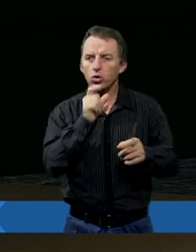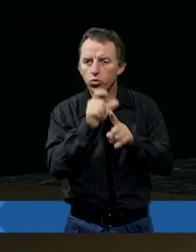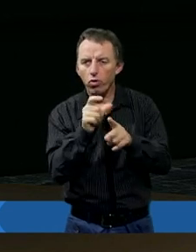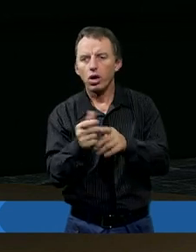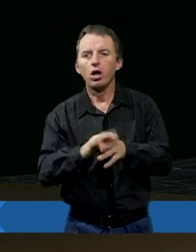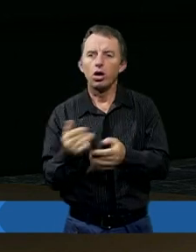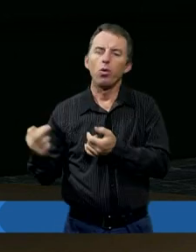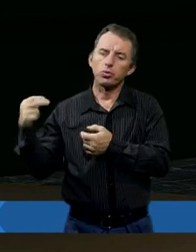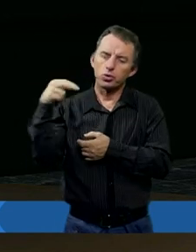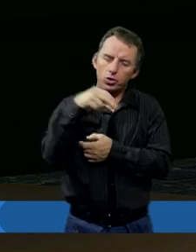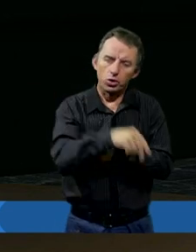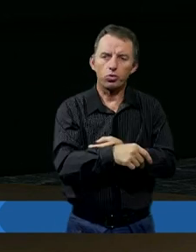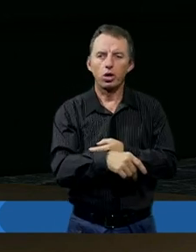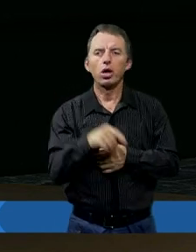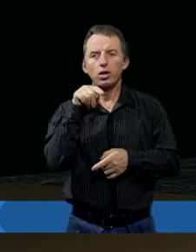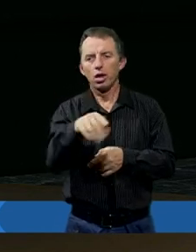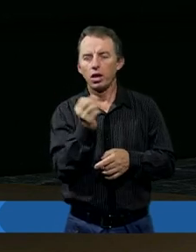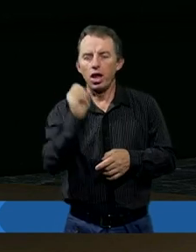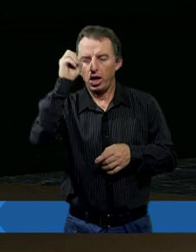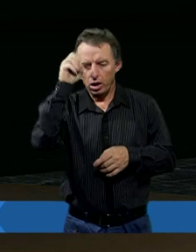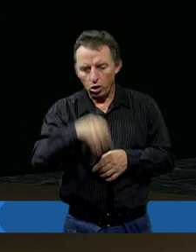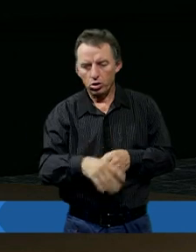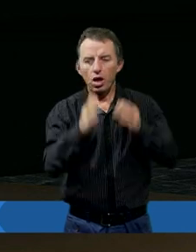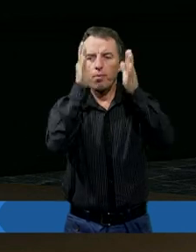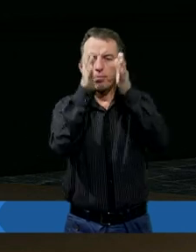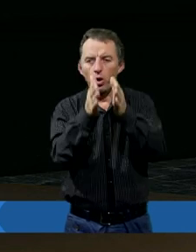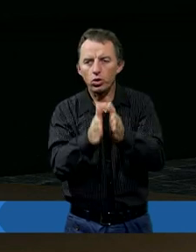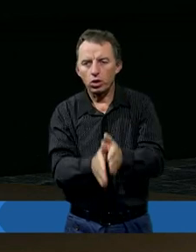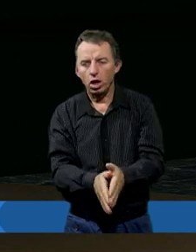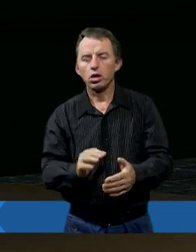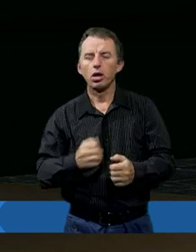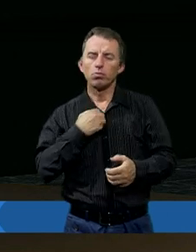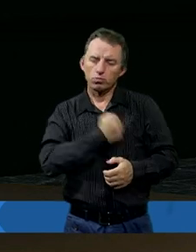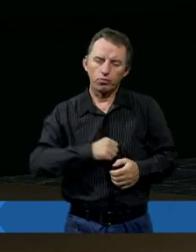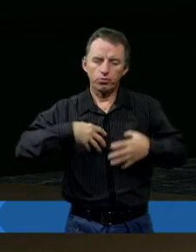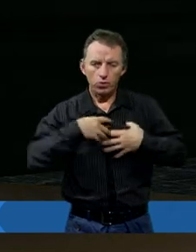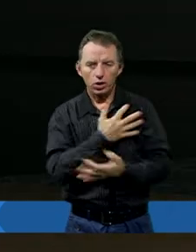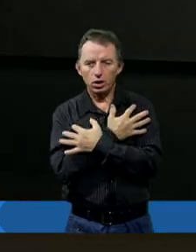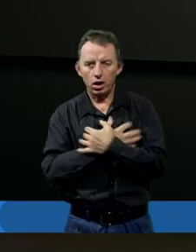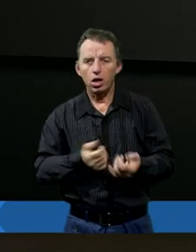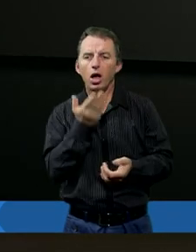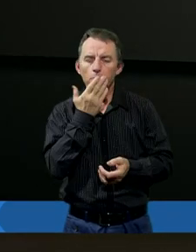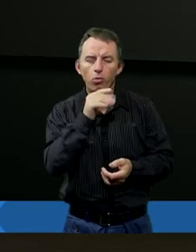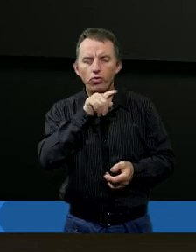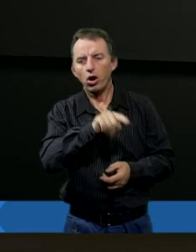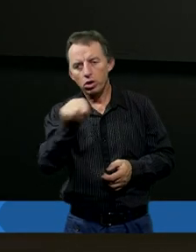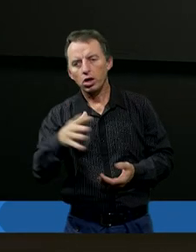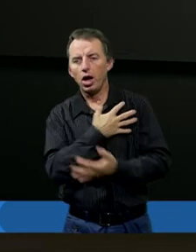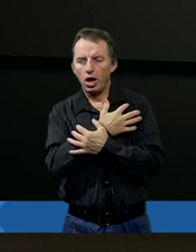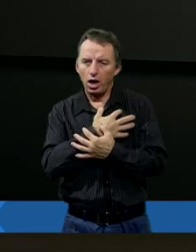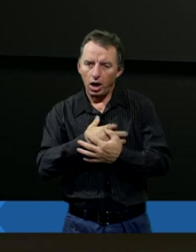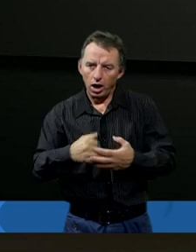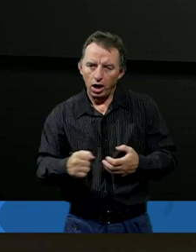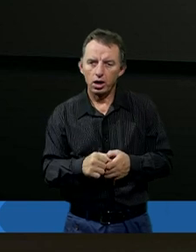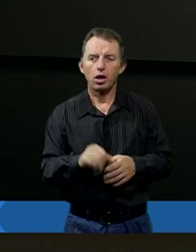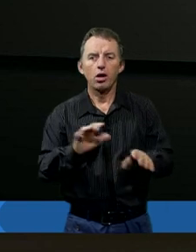bał, to przyszło. I to przyszło w takiej najgorszej postaci. I on się znalazł właśnie w takiej sytuacji. A właśnie mówiąc o tych lękach, bo